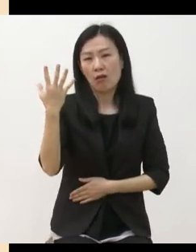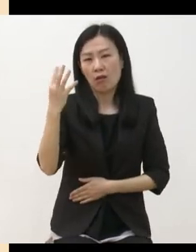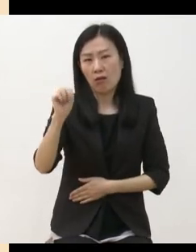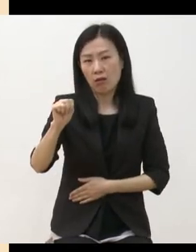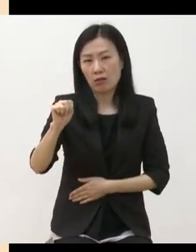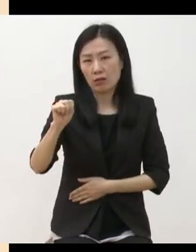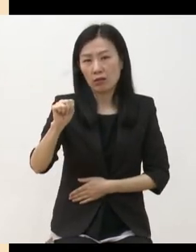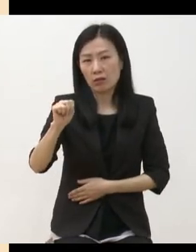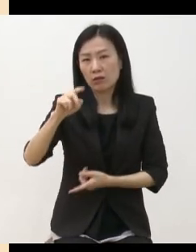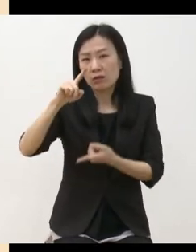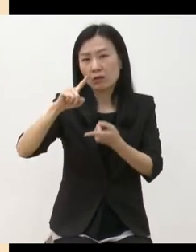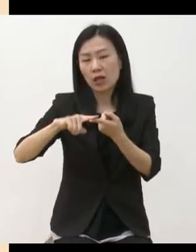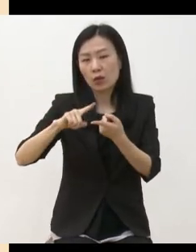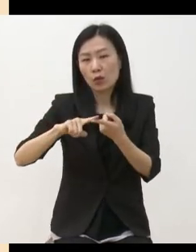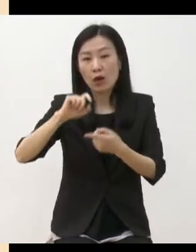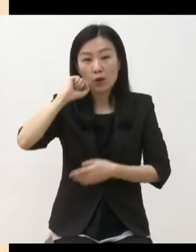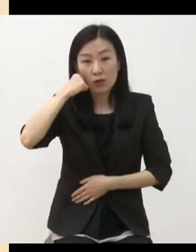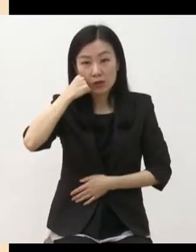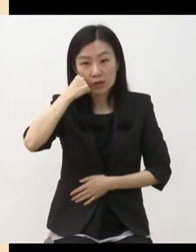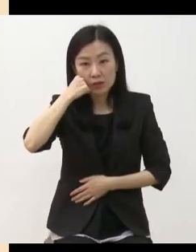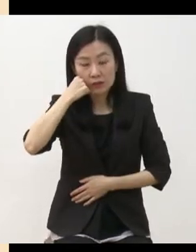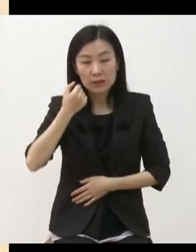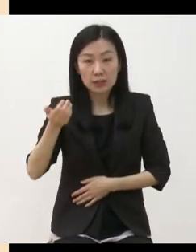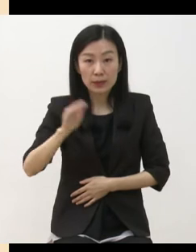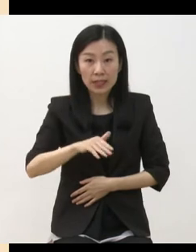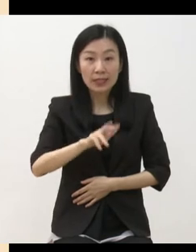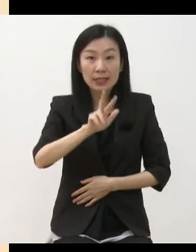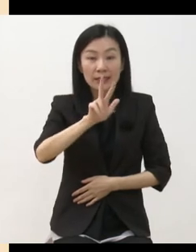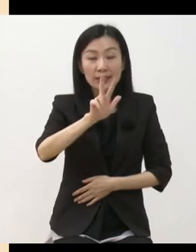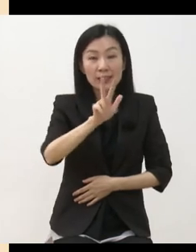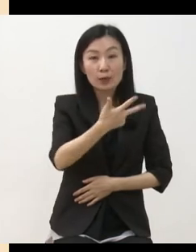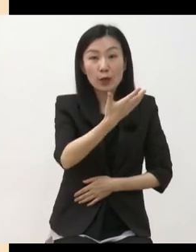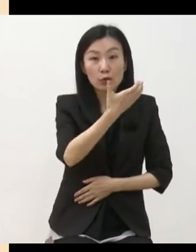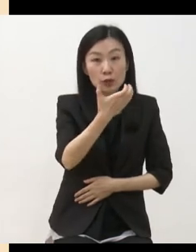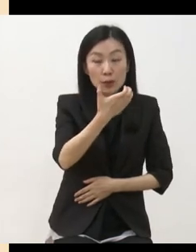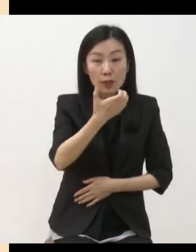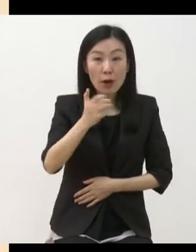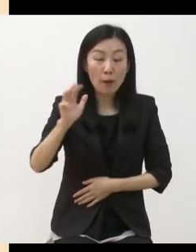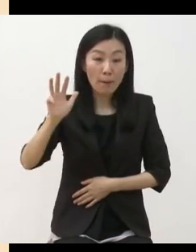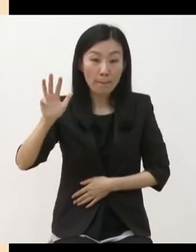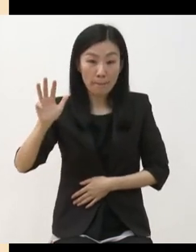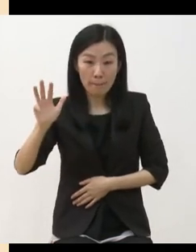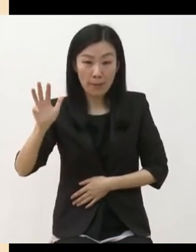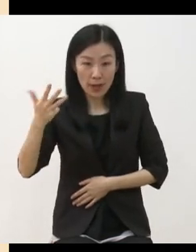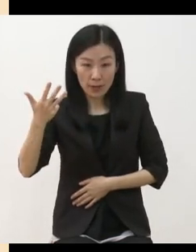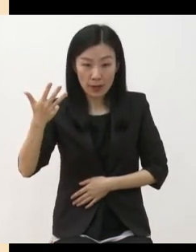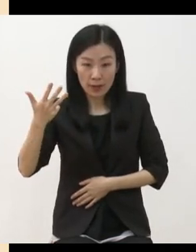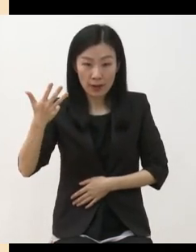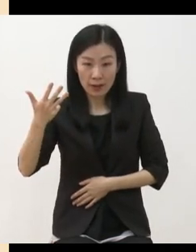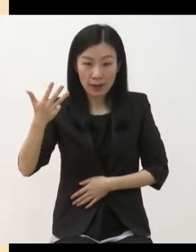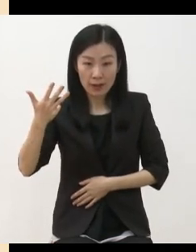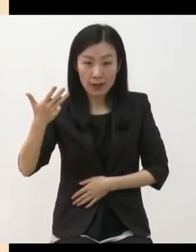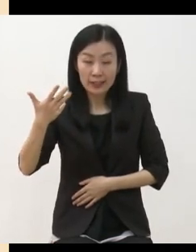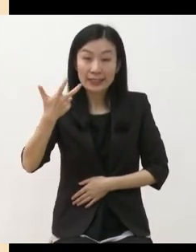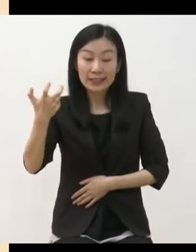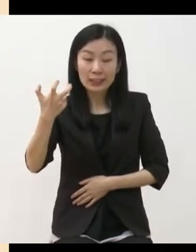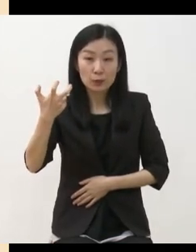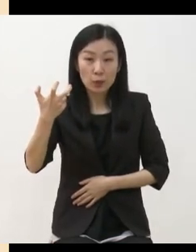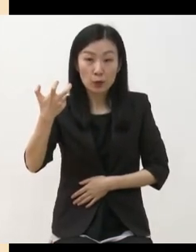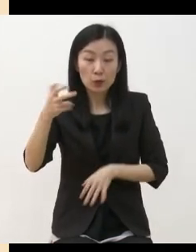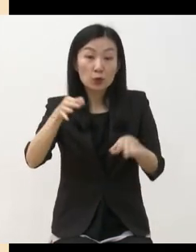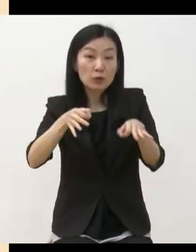상황 속에서도 790억에서 870억으로 창작 예산이 증액되었습니다 충분하지는 않은